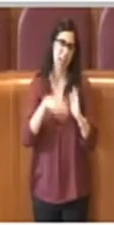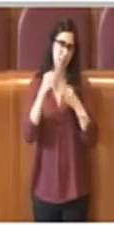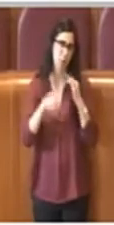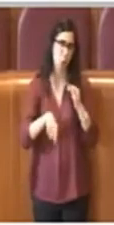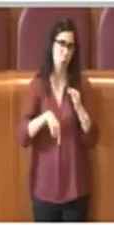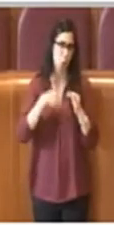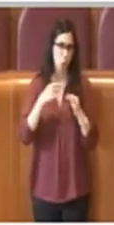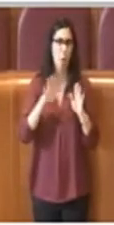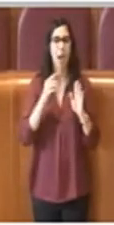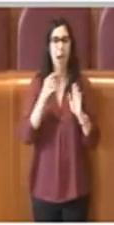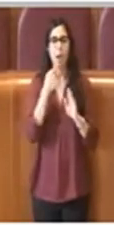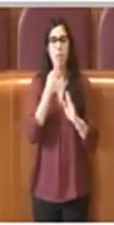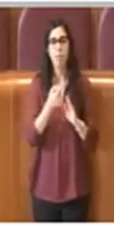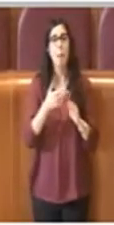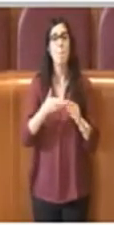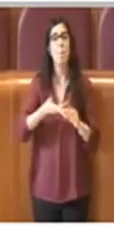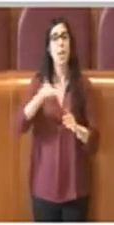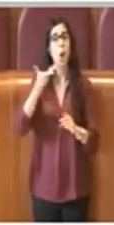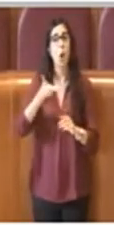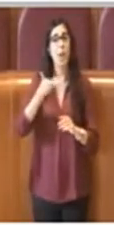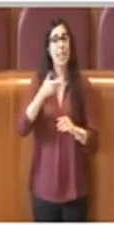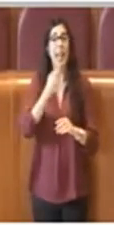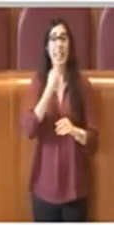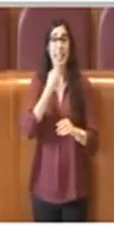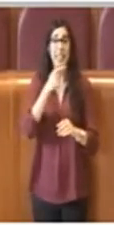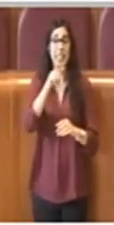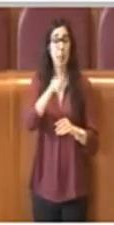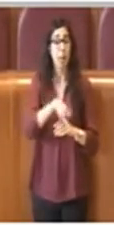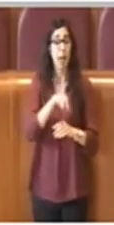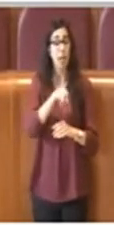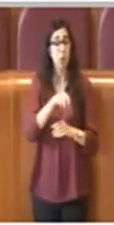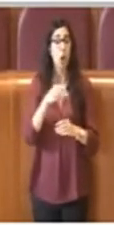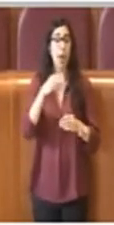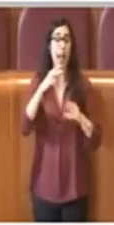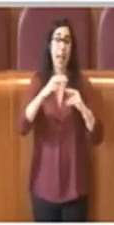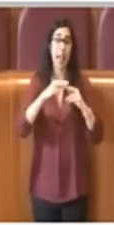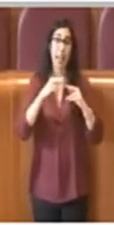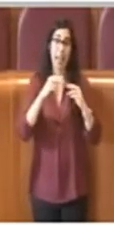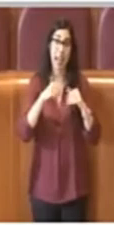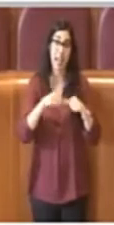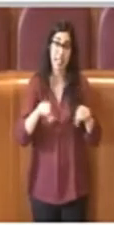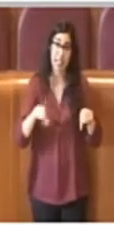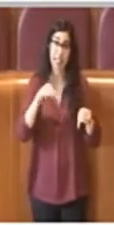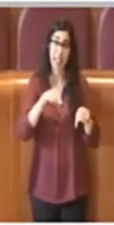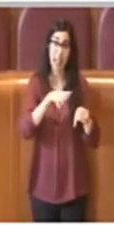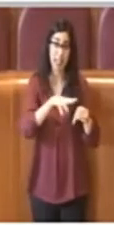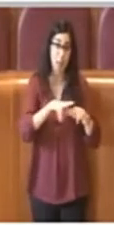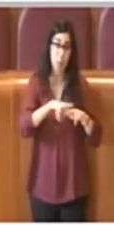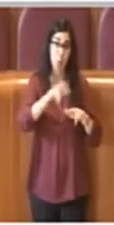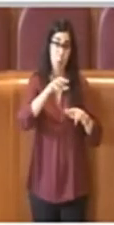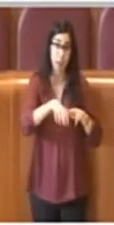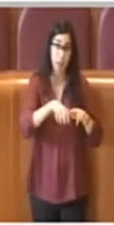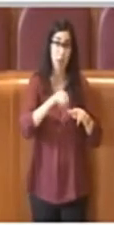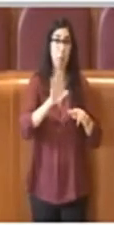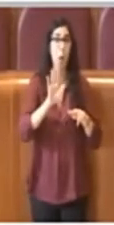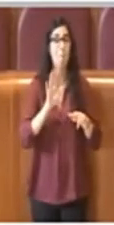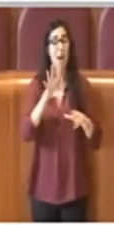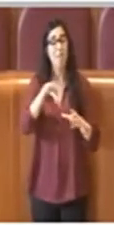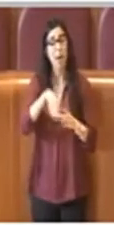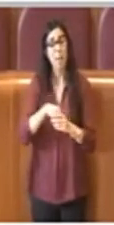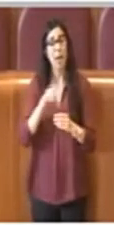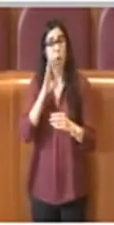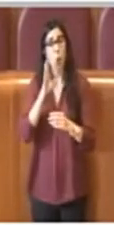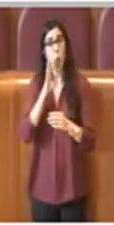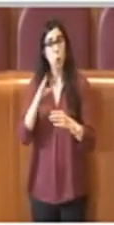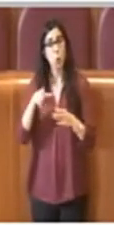soggetti residenti in municipi che non hanno istituito la consulta, questo come ci siamo sempre detti. Chiaramente i soggetti che